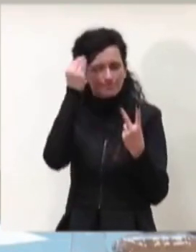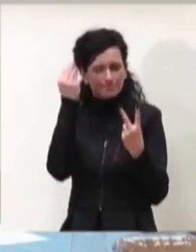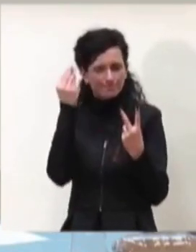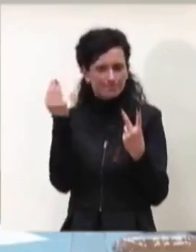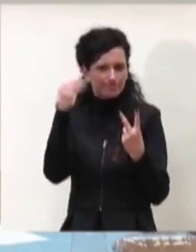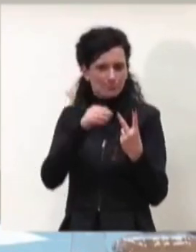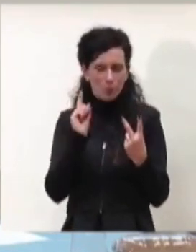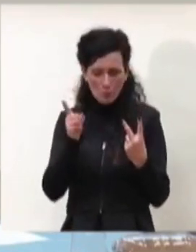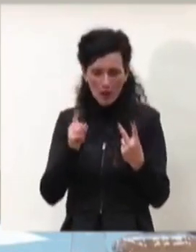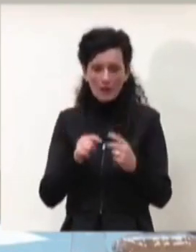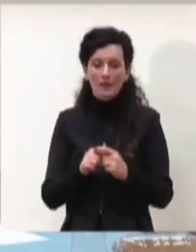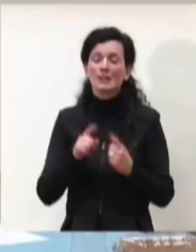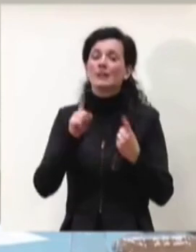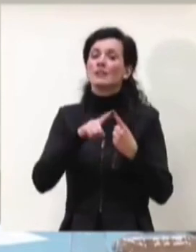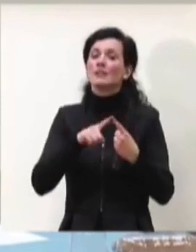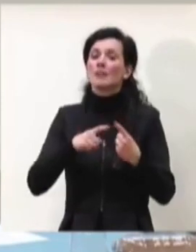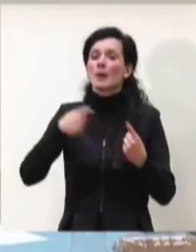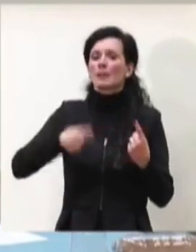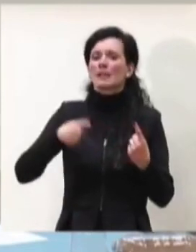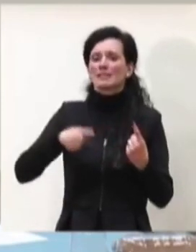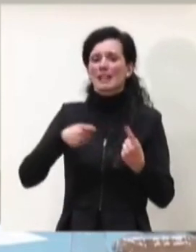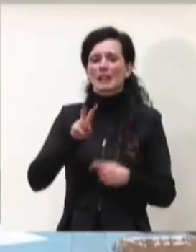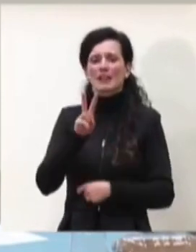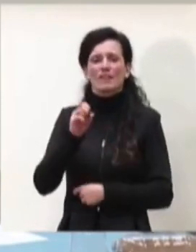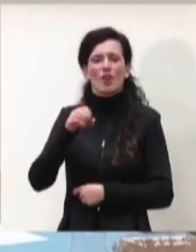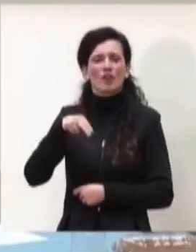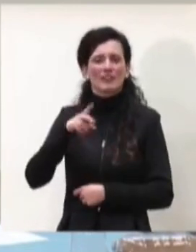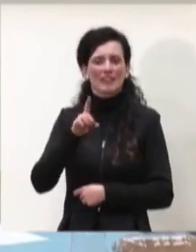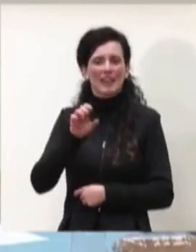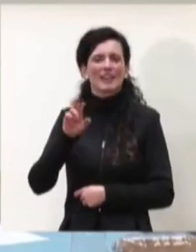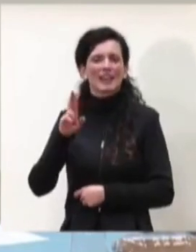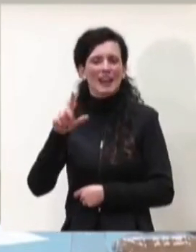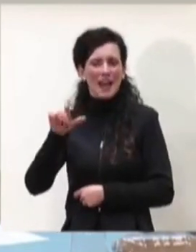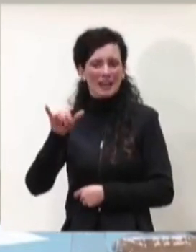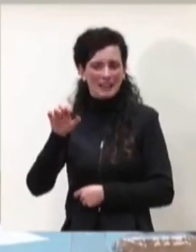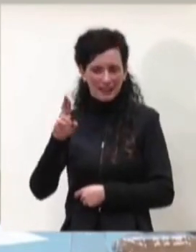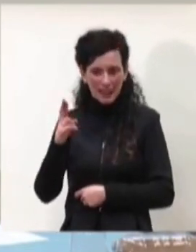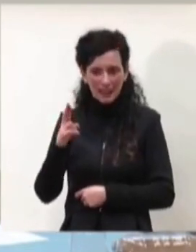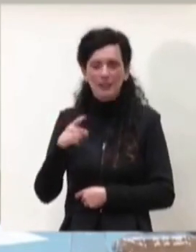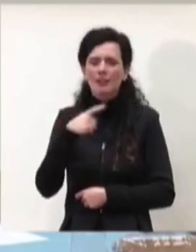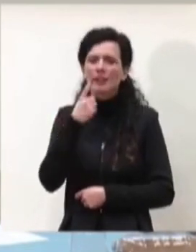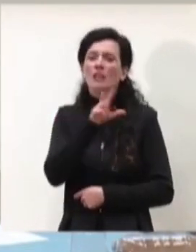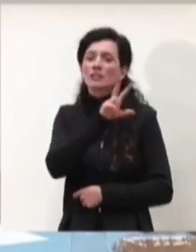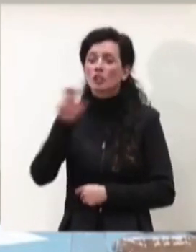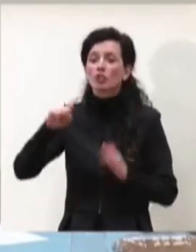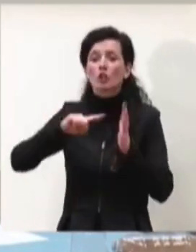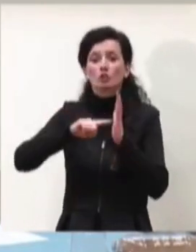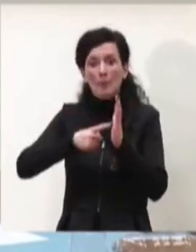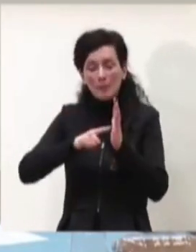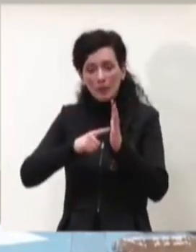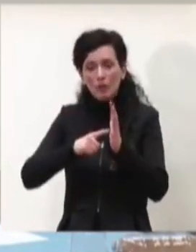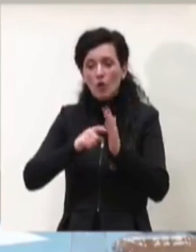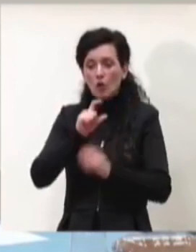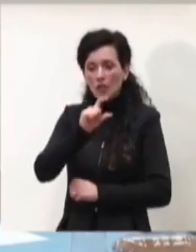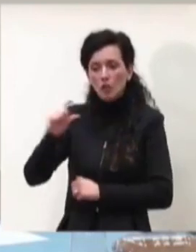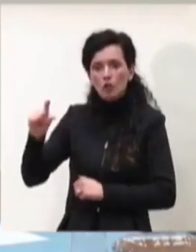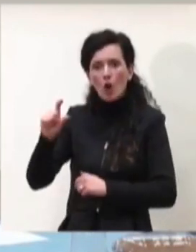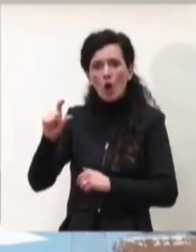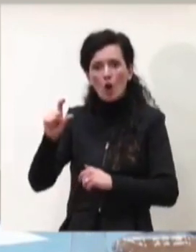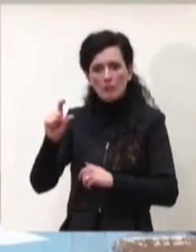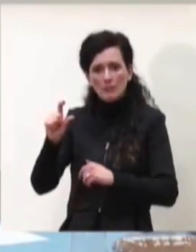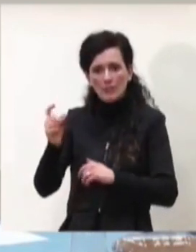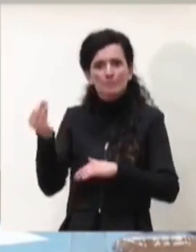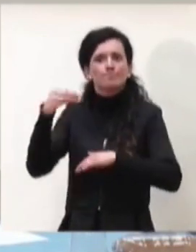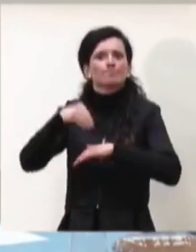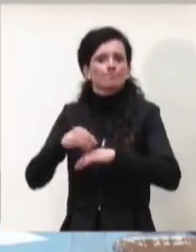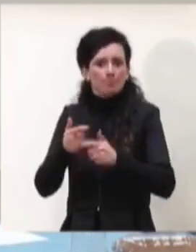ha annunziato che vi saranno 300 milioni di dosi in più per l'Unione